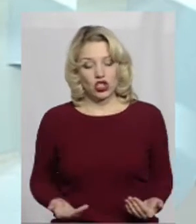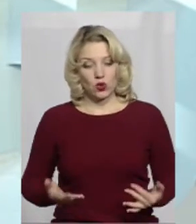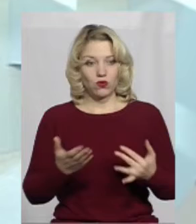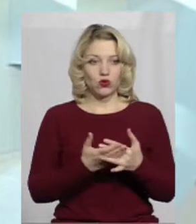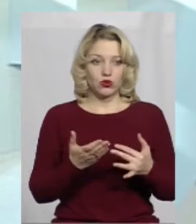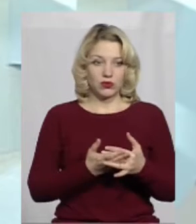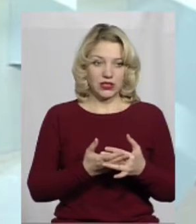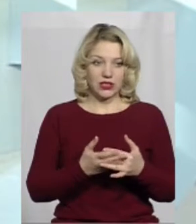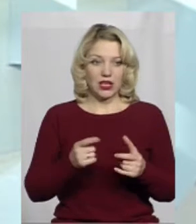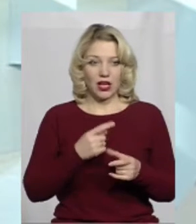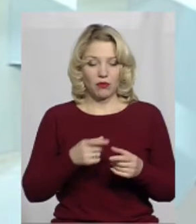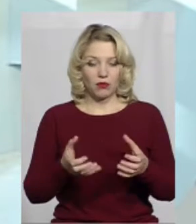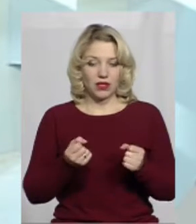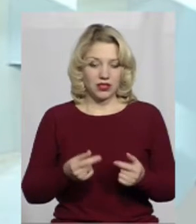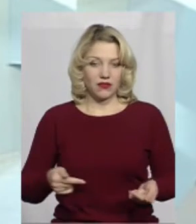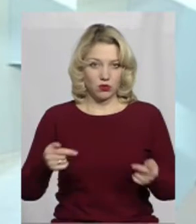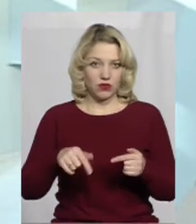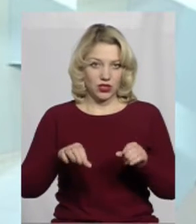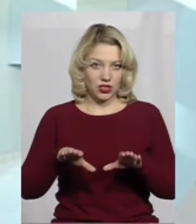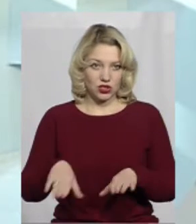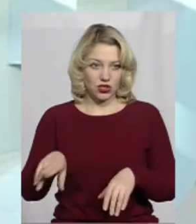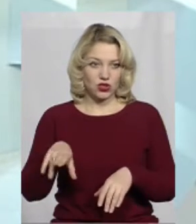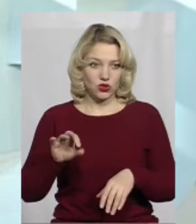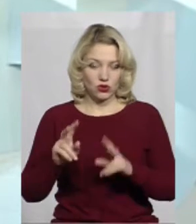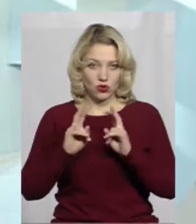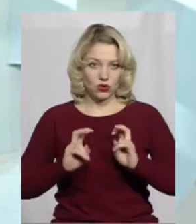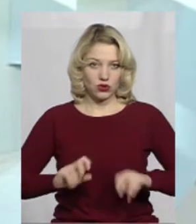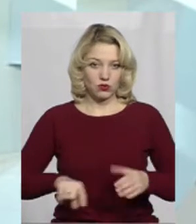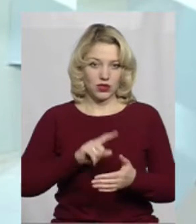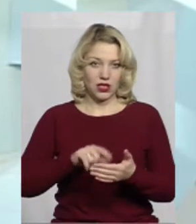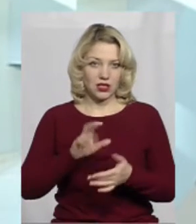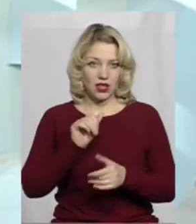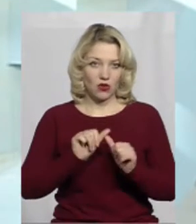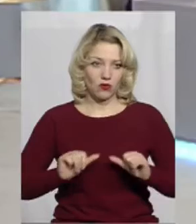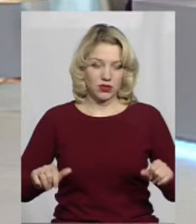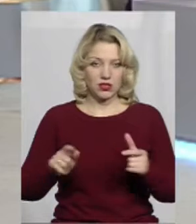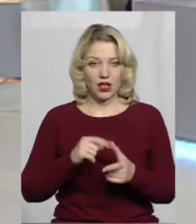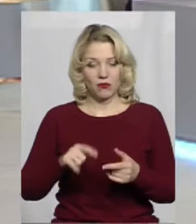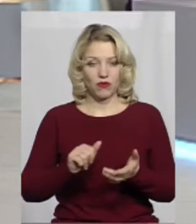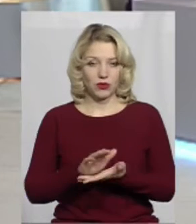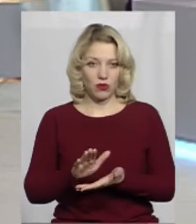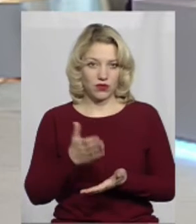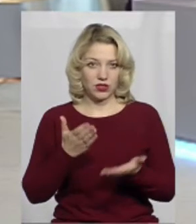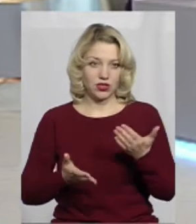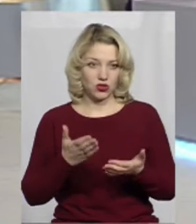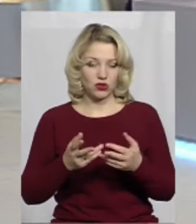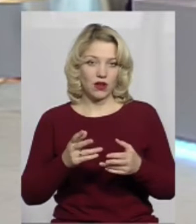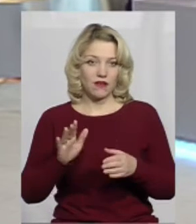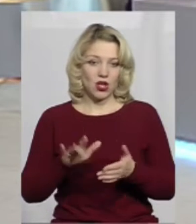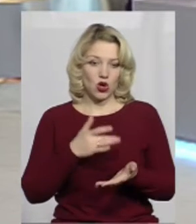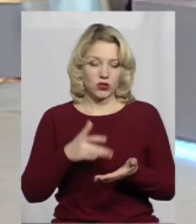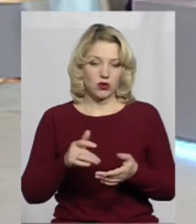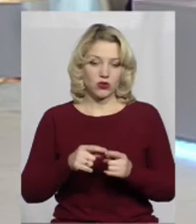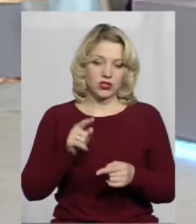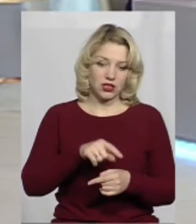прийняти відповідне рішення щодо, скажімо так, розвитку питання на комісії, або відмовити, якщо по розрахунку або